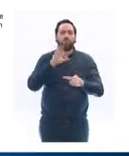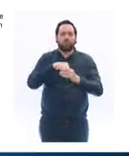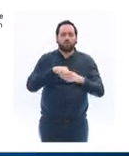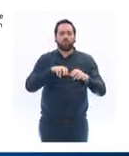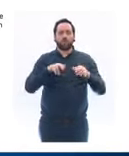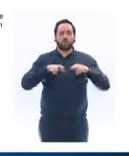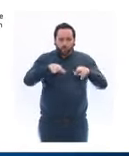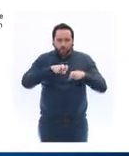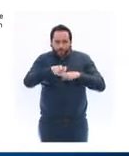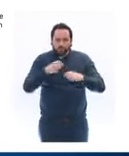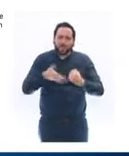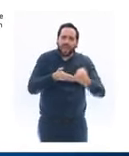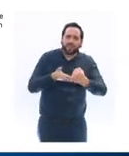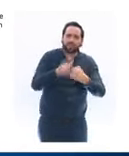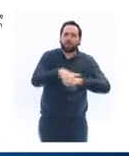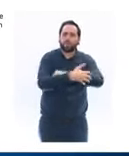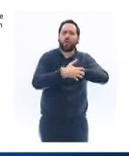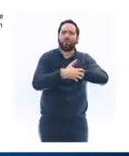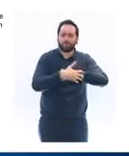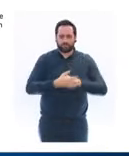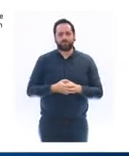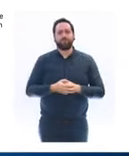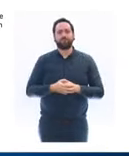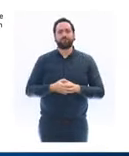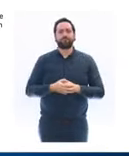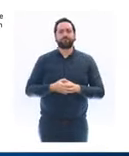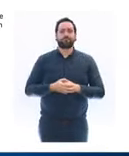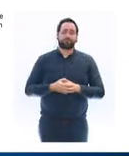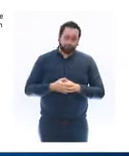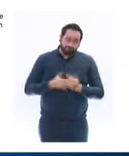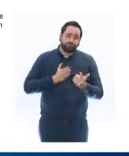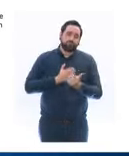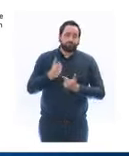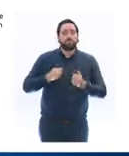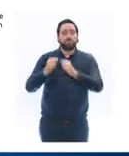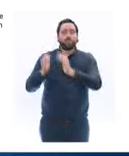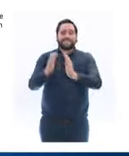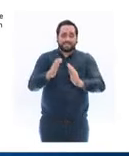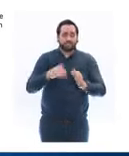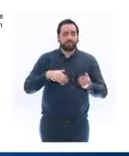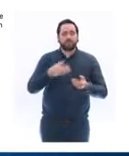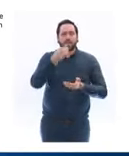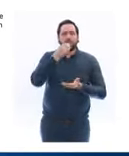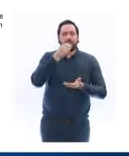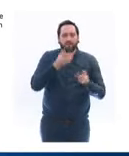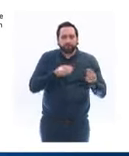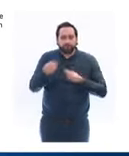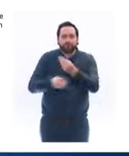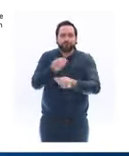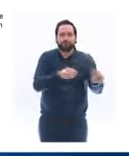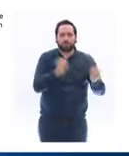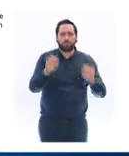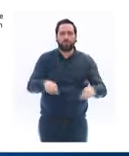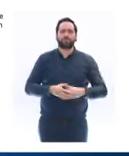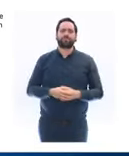pauvreté ou les distributions d'aides alimentaires à domicile. Pour un déplacement d'une